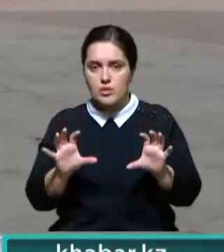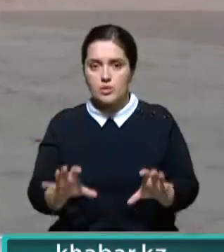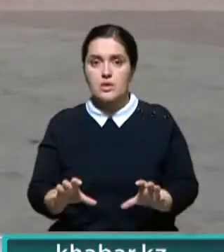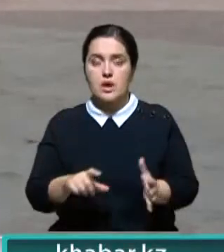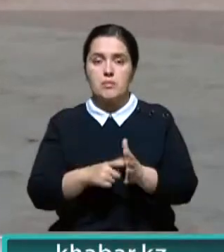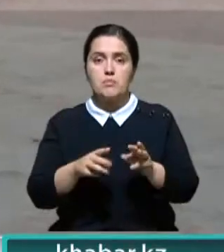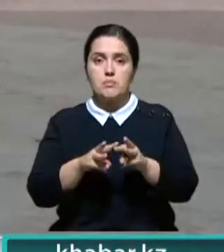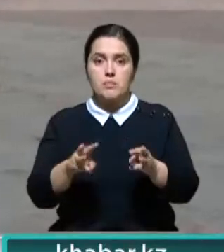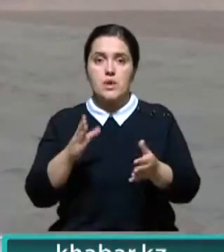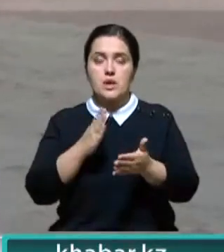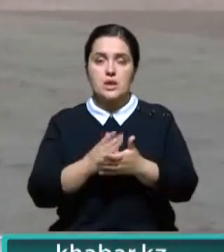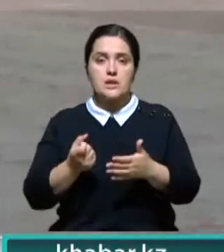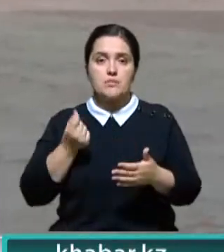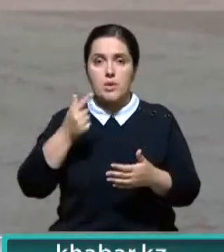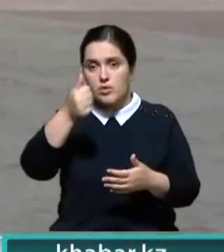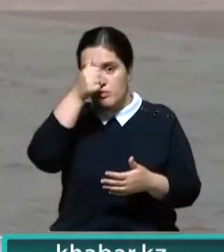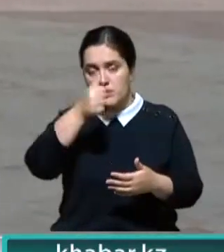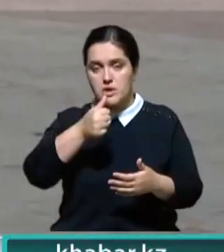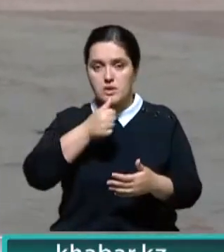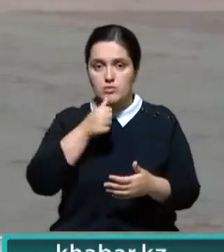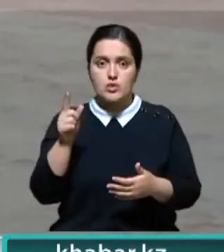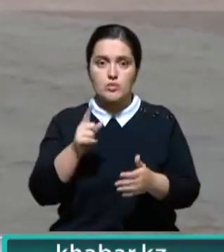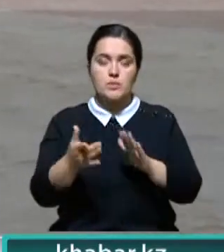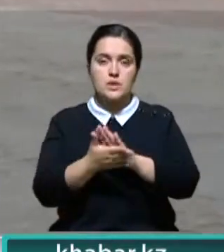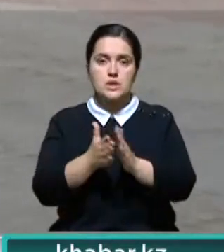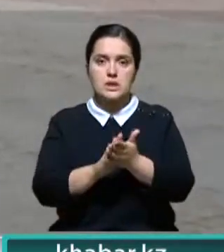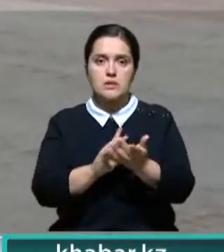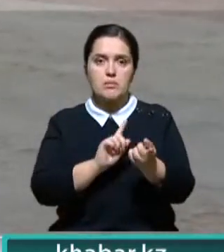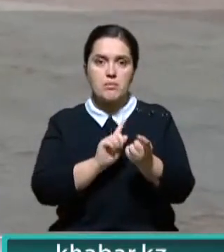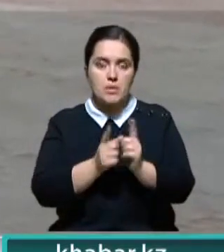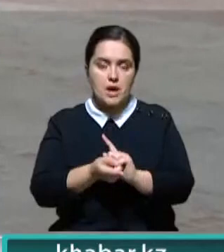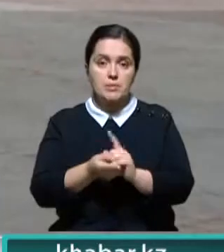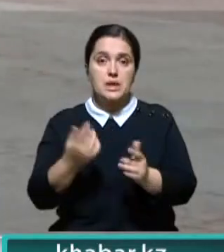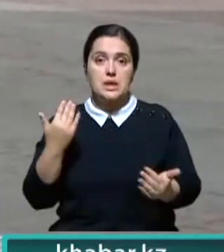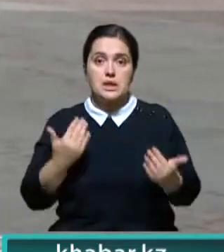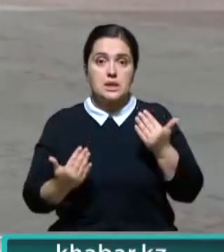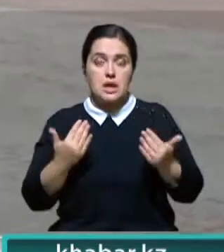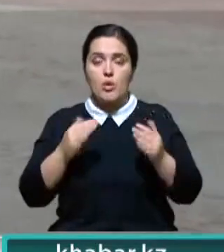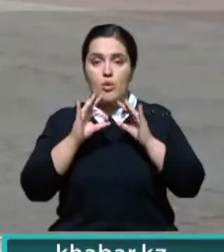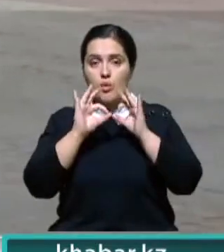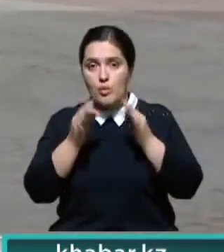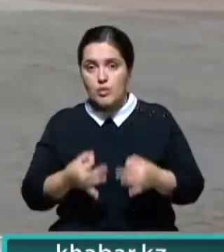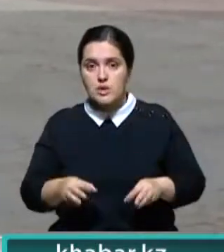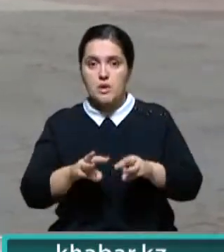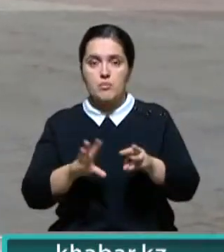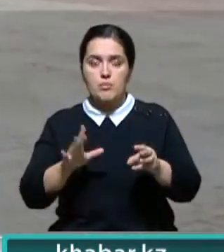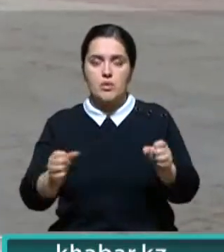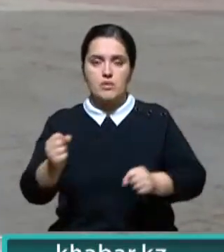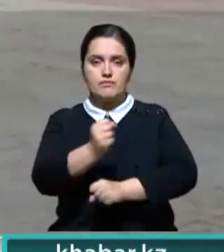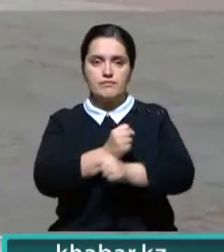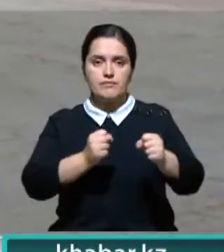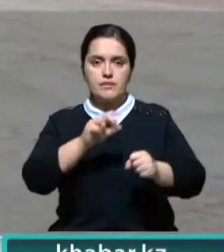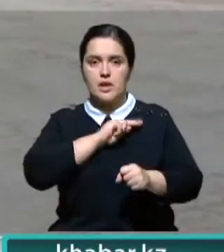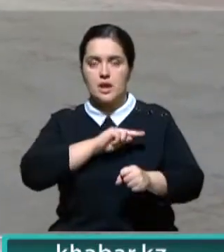кабинета министров есть всего пару месяцев, чтобы ситуацию в корне поменять. Иначе уже осенью правительство ждет кадровые